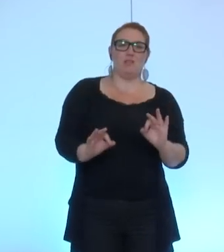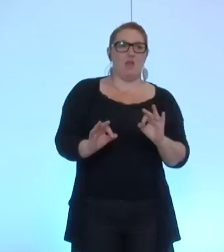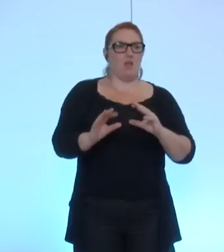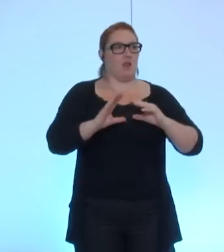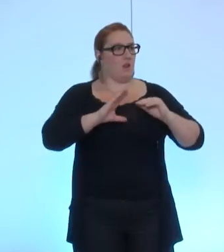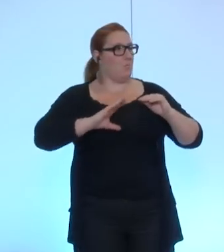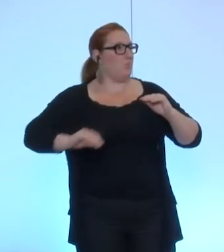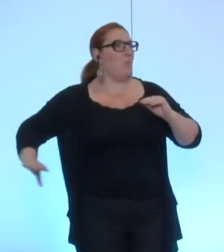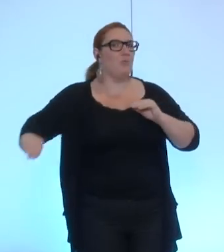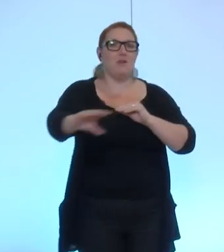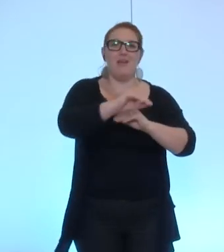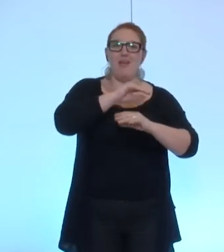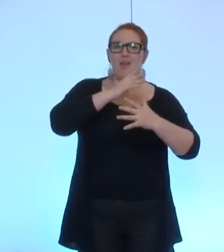devait,